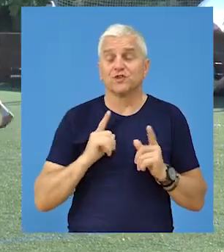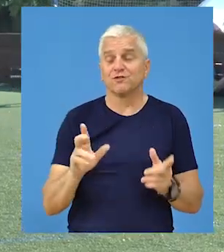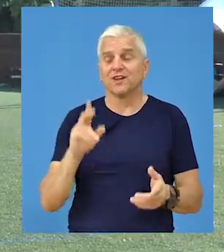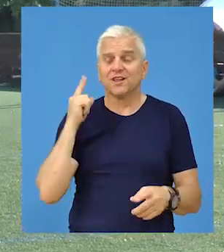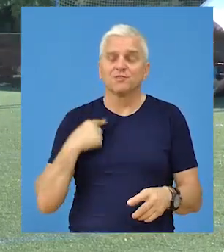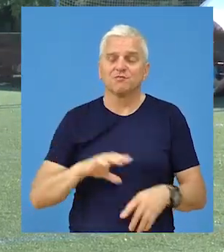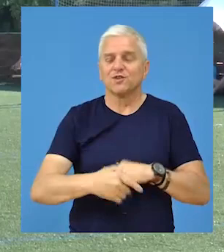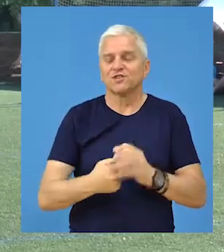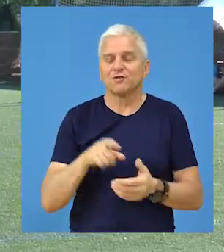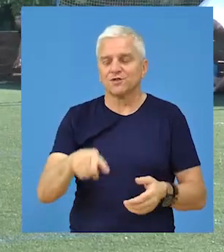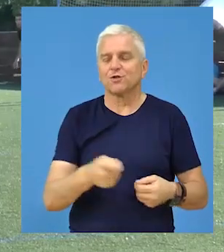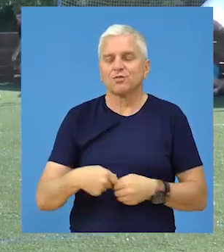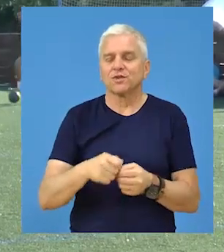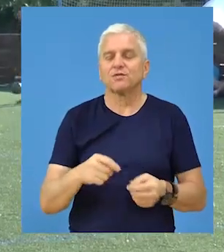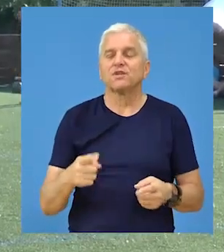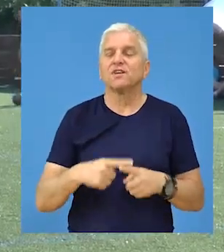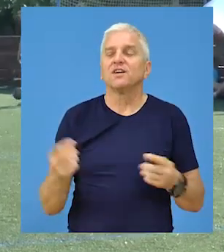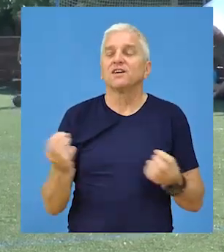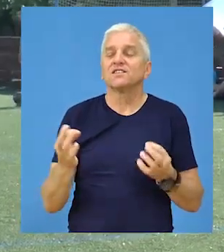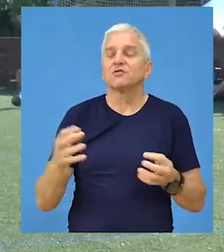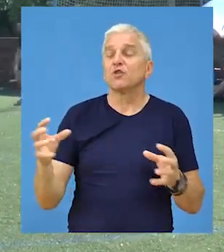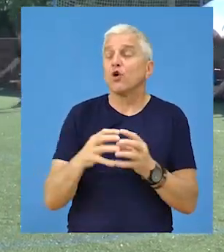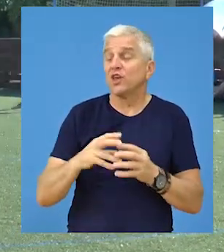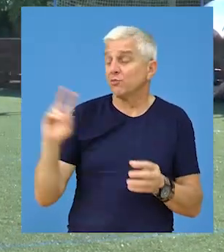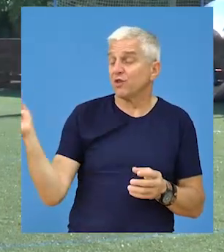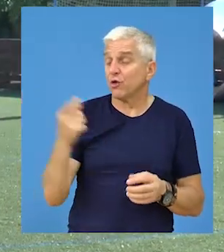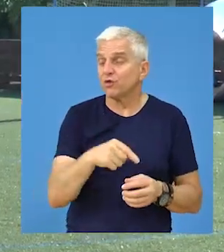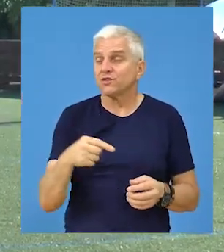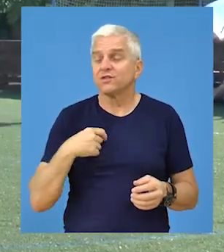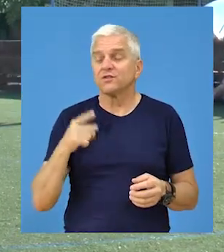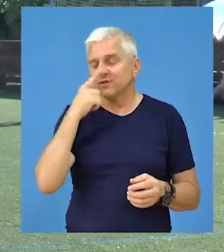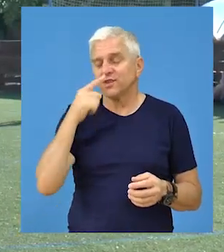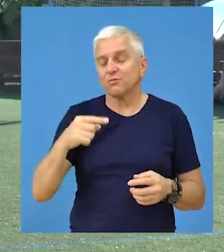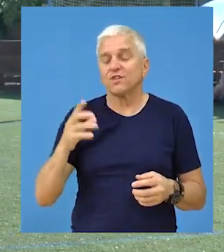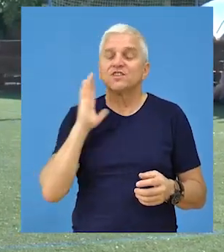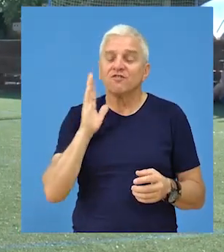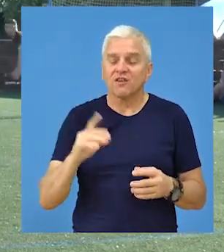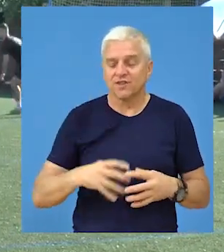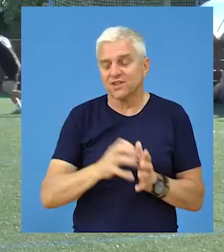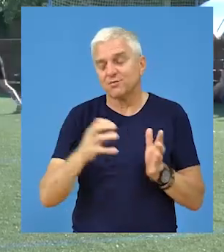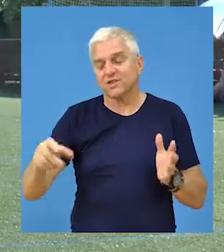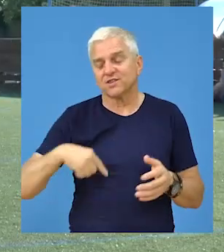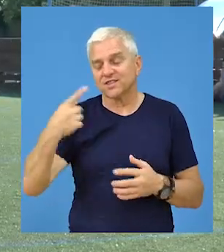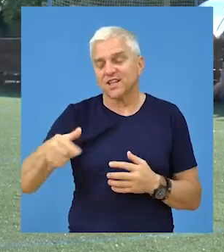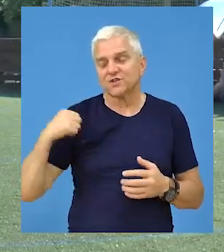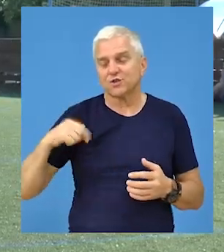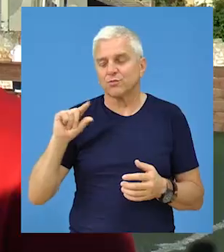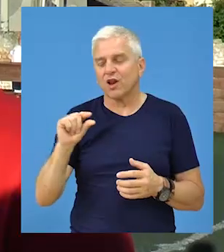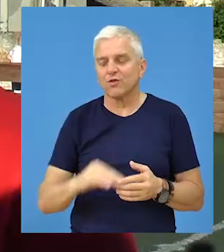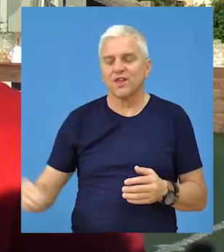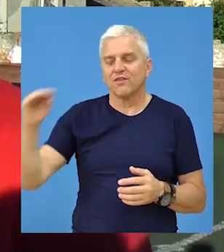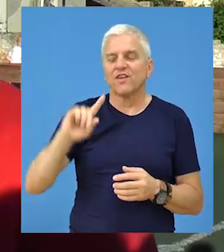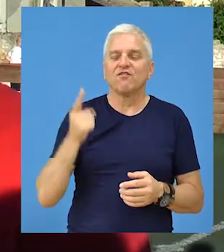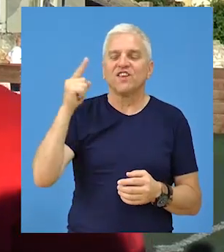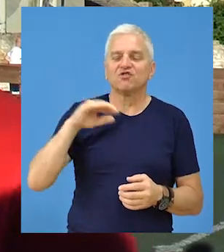tako da smo zadovoljni celom organizacijom. Sa obzirom na odziv ekipa naravno se da će postati tradicionalni turnir da ćemo ga sledećeg godine